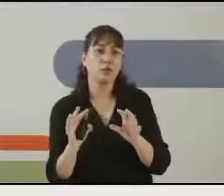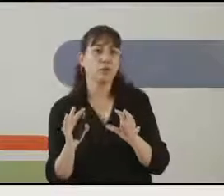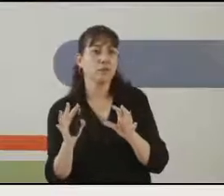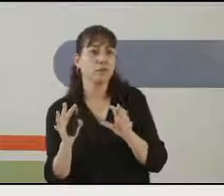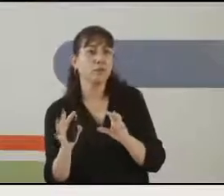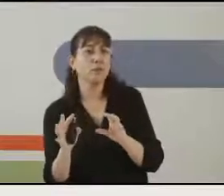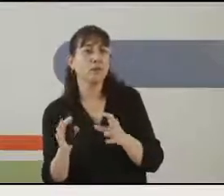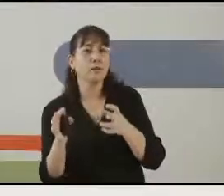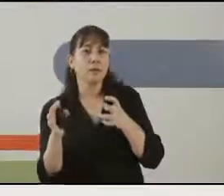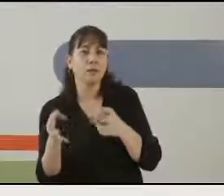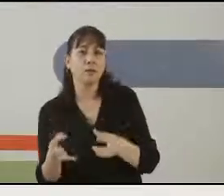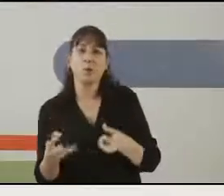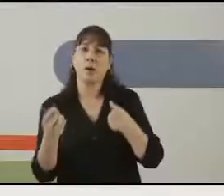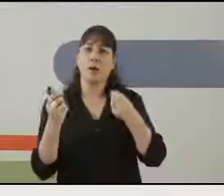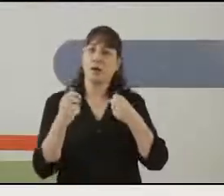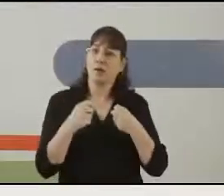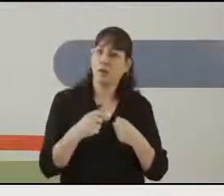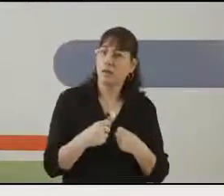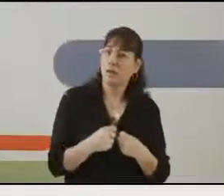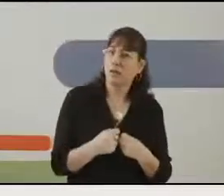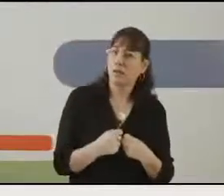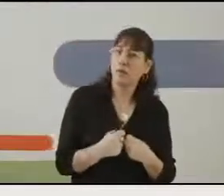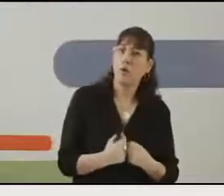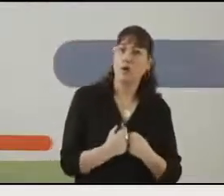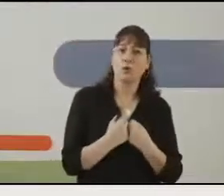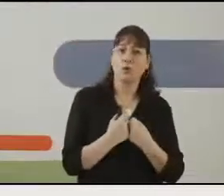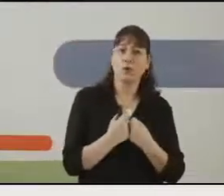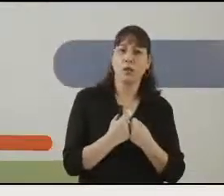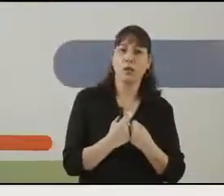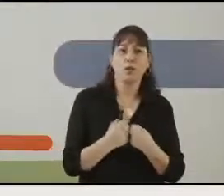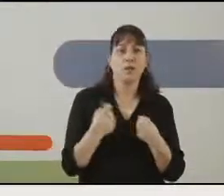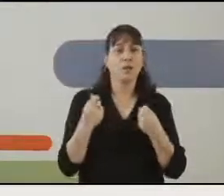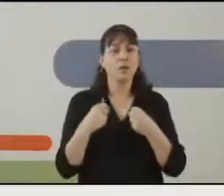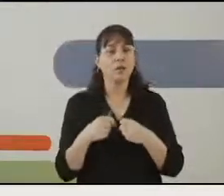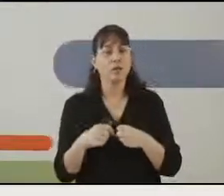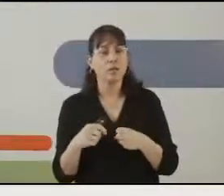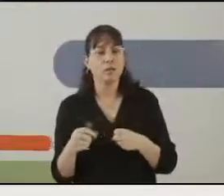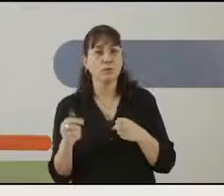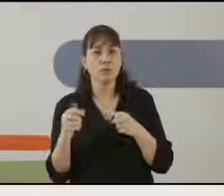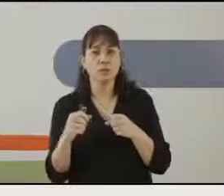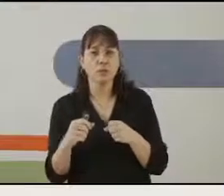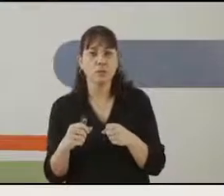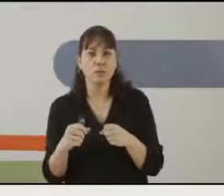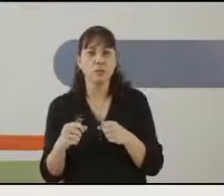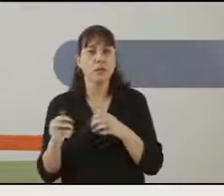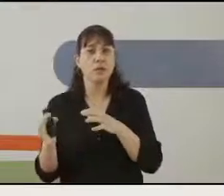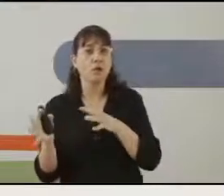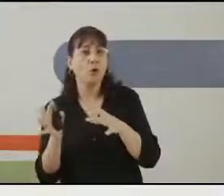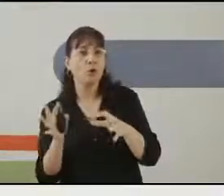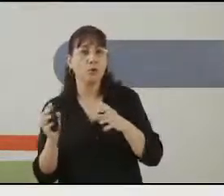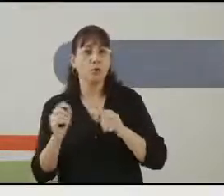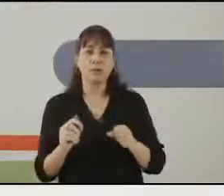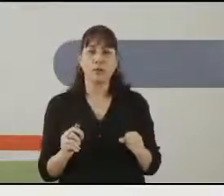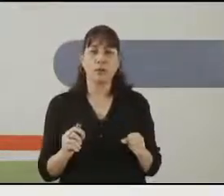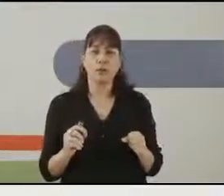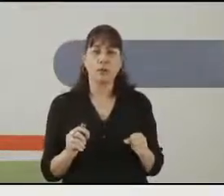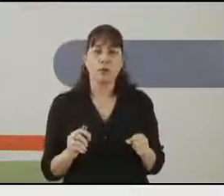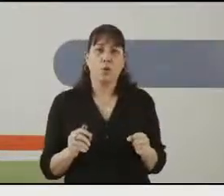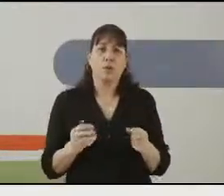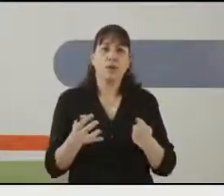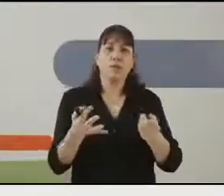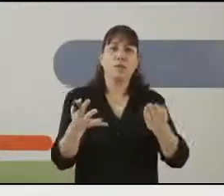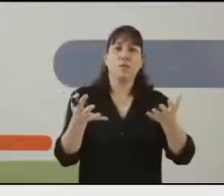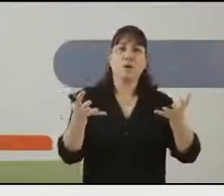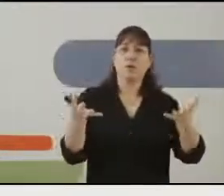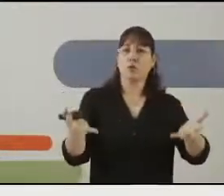שצריכים אולי טמפרטורה נמוכה יותר או אולי מוצרים שצריכים לחות מיוחדת